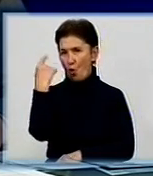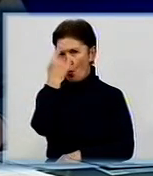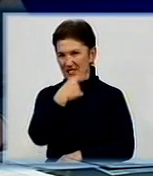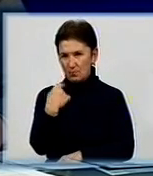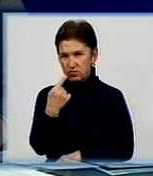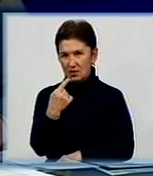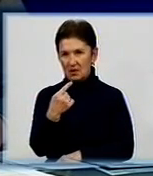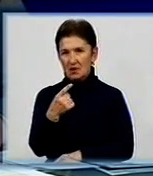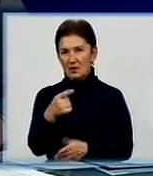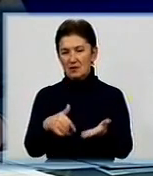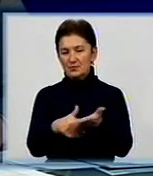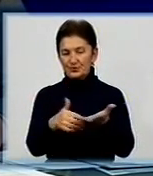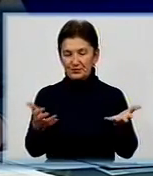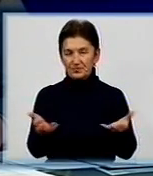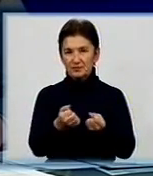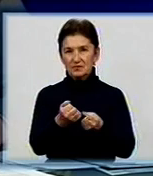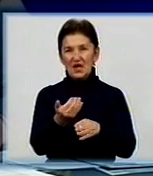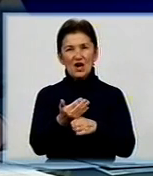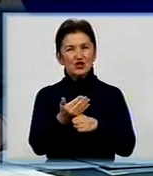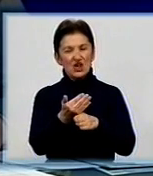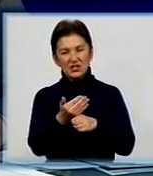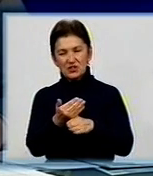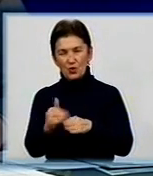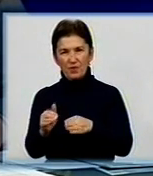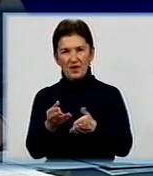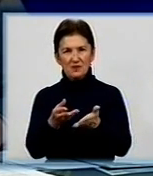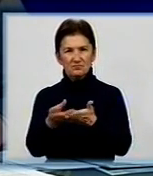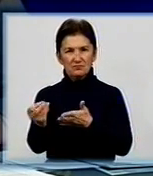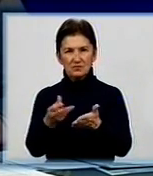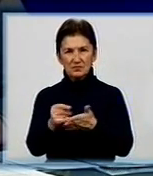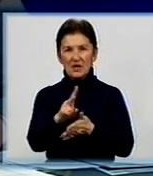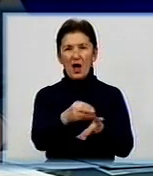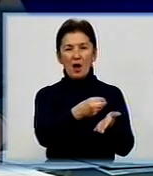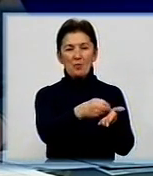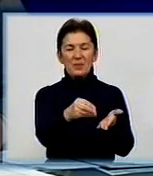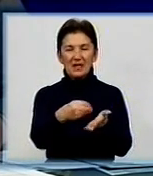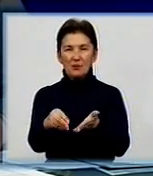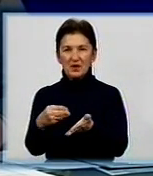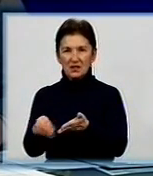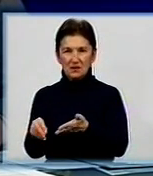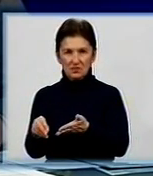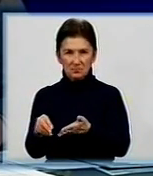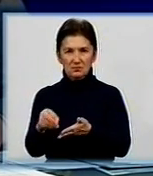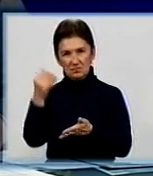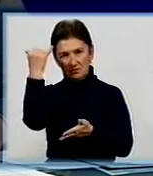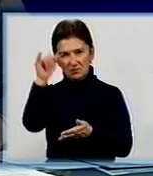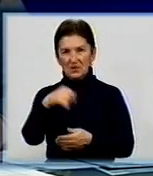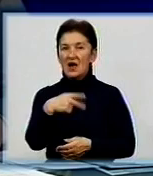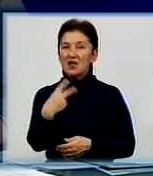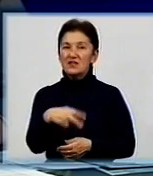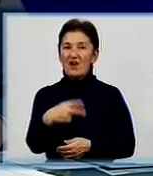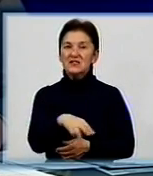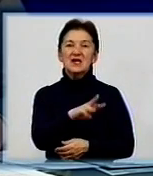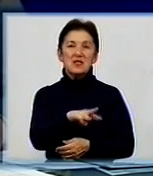підтримка шляхом часткового відшкодування вартості придбаного поголів'я племінних тилиць на телі корів. 20 млн. ми вже